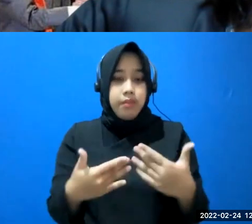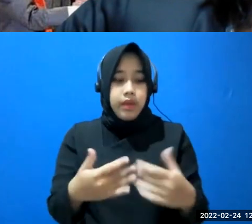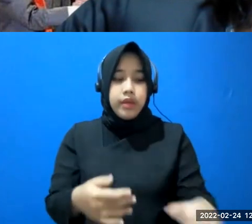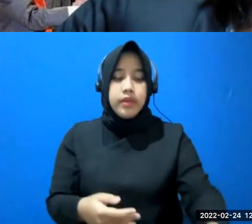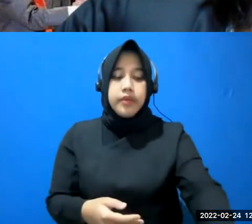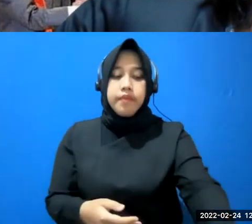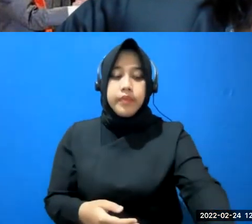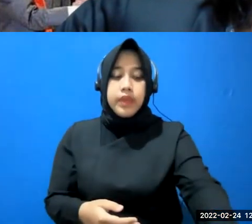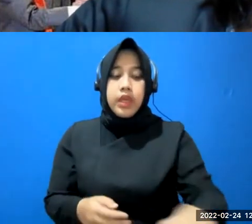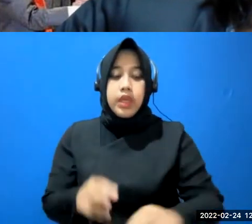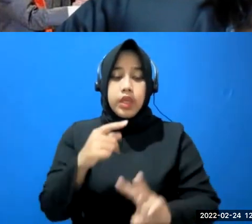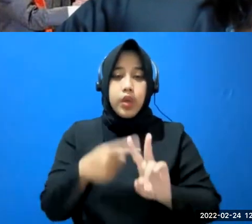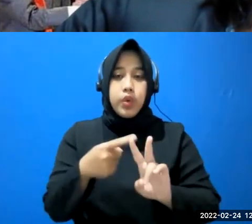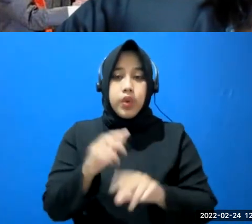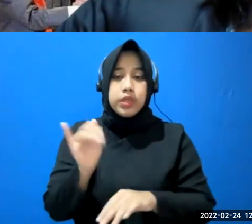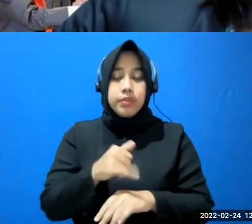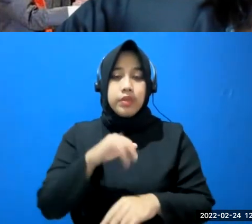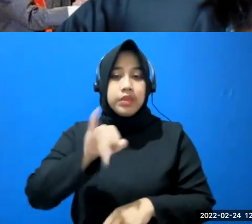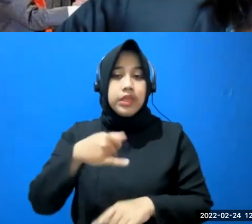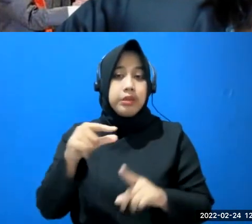kedua seperti itu jadi PR